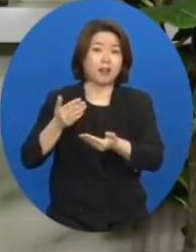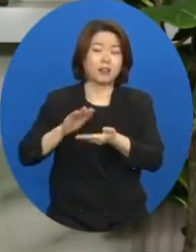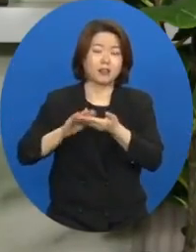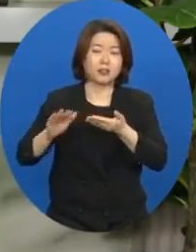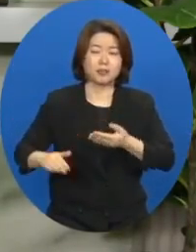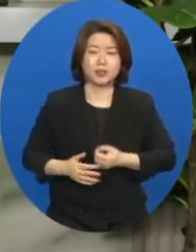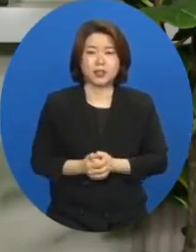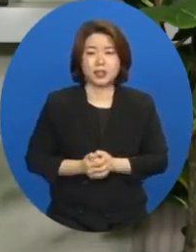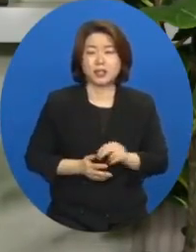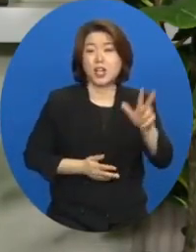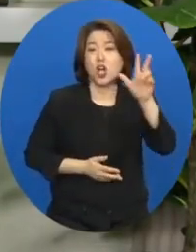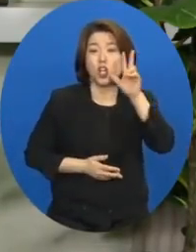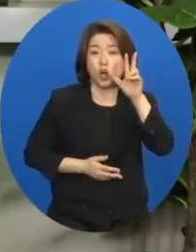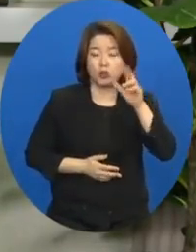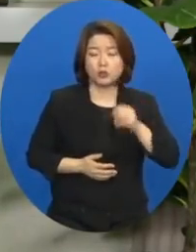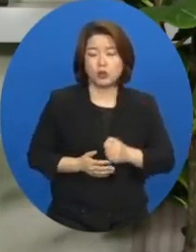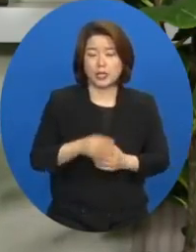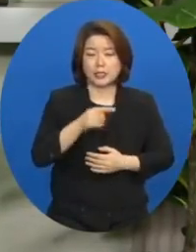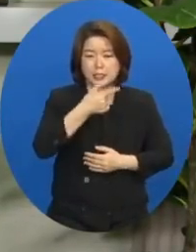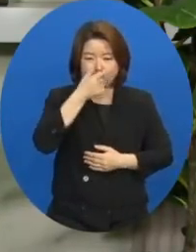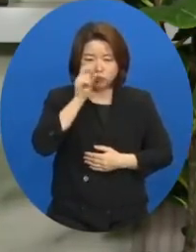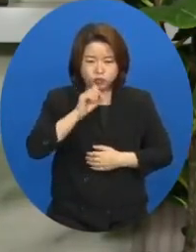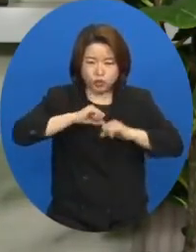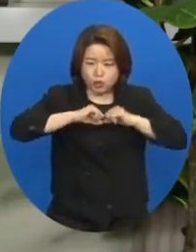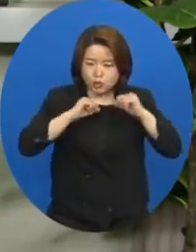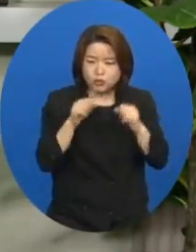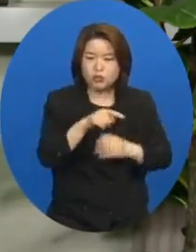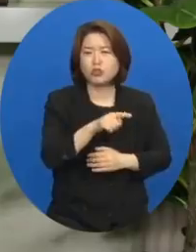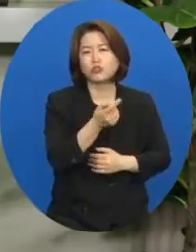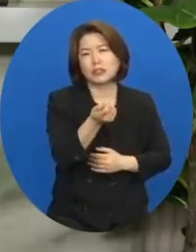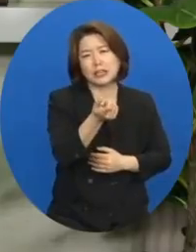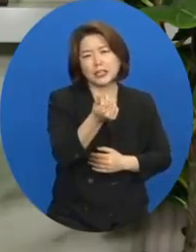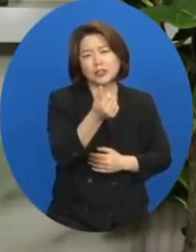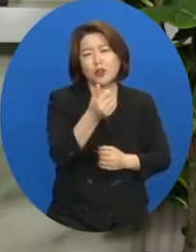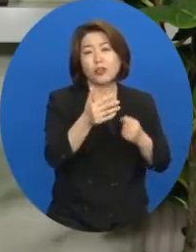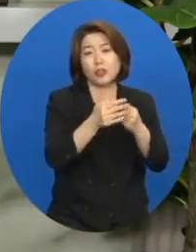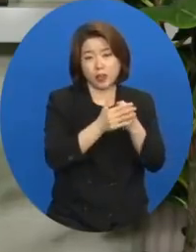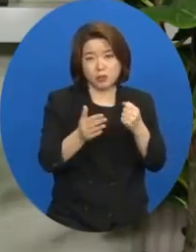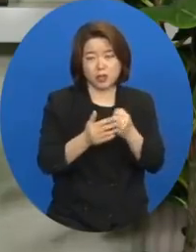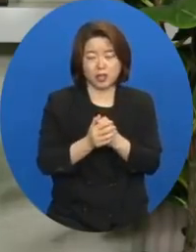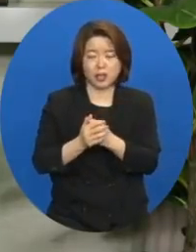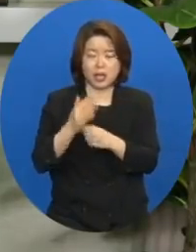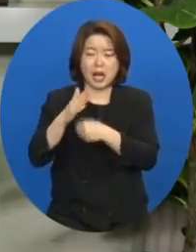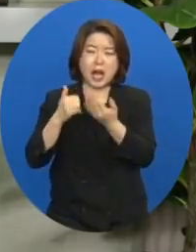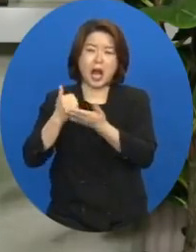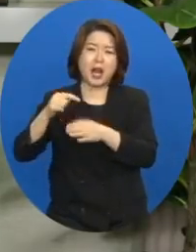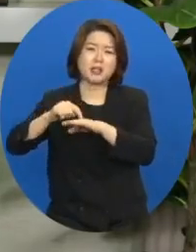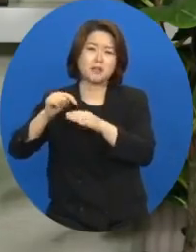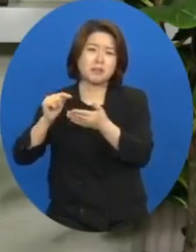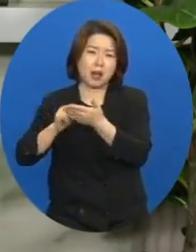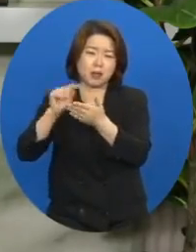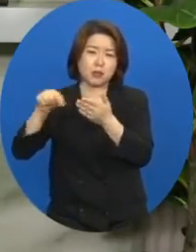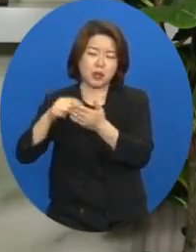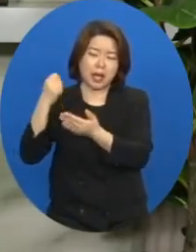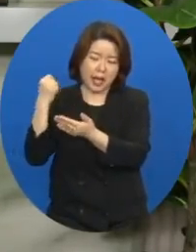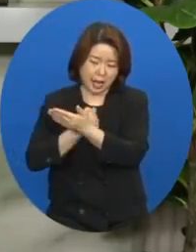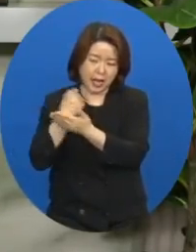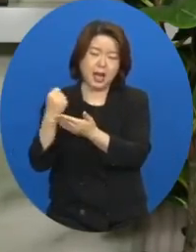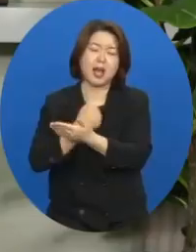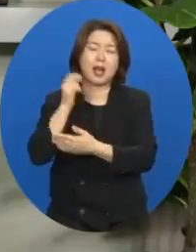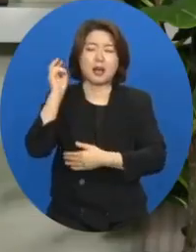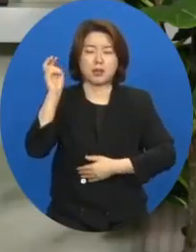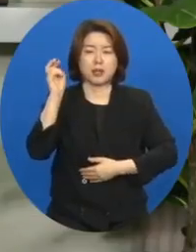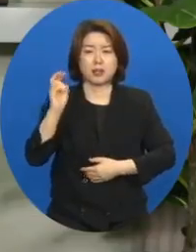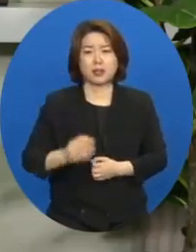예수와에게 그 부족했던 순종이 있었던 것이 아마 하나님의 마음에는 참 안타까우셨던